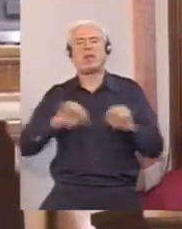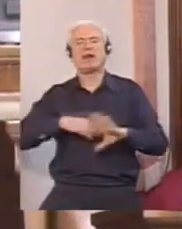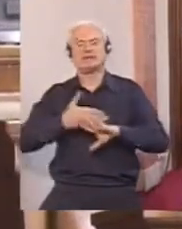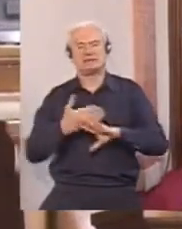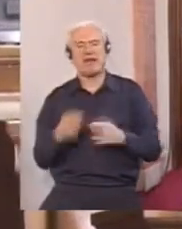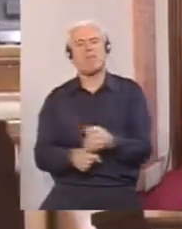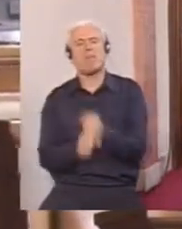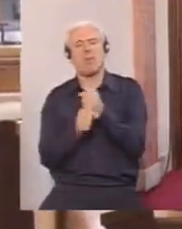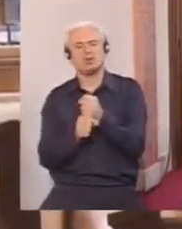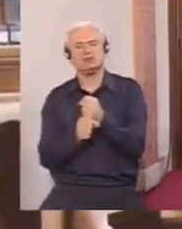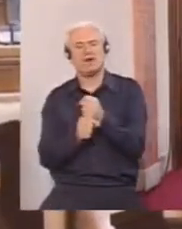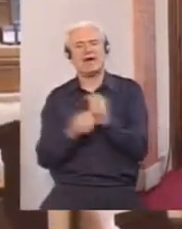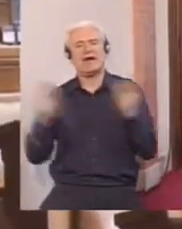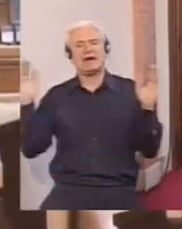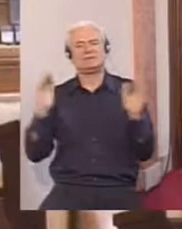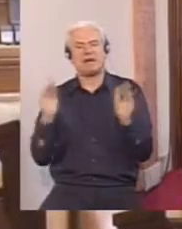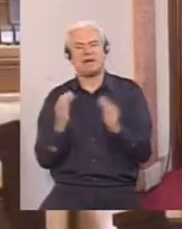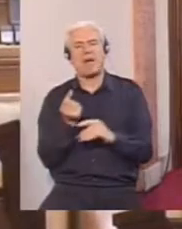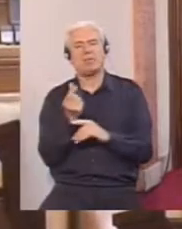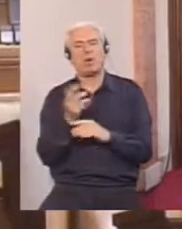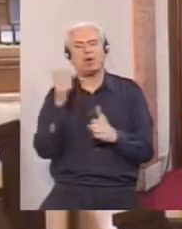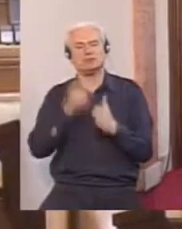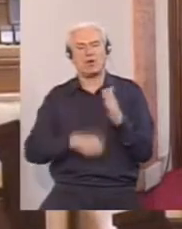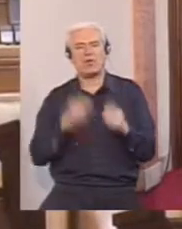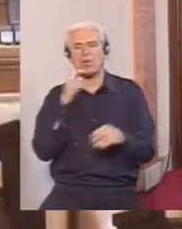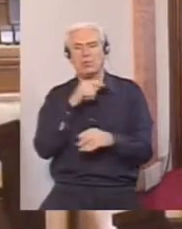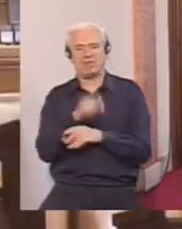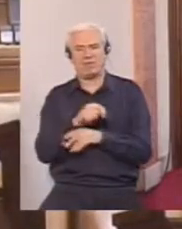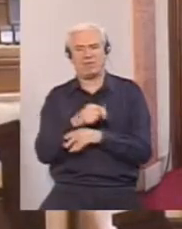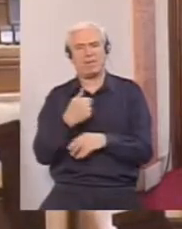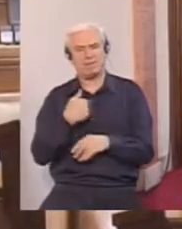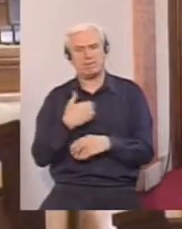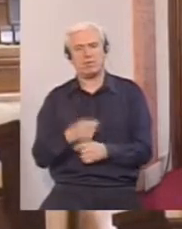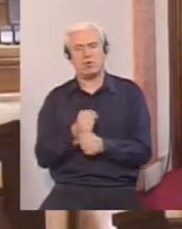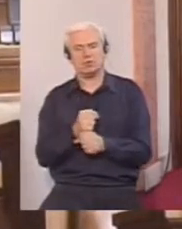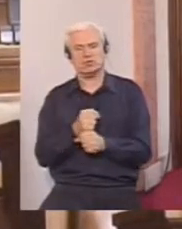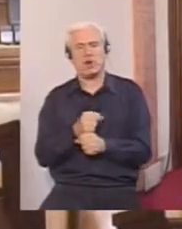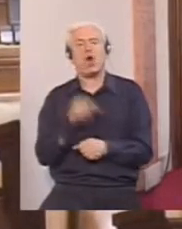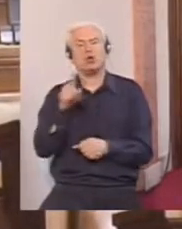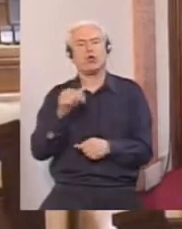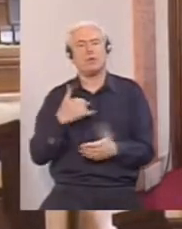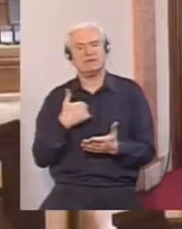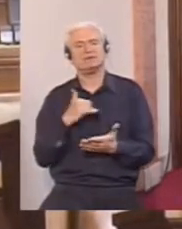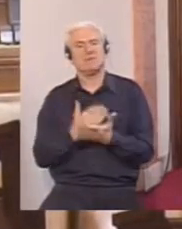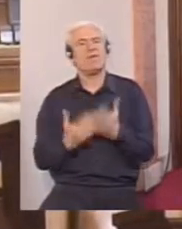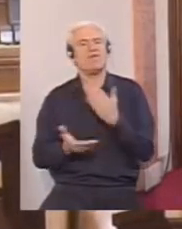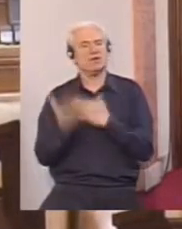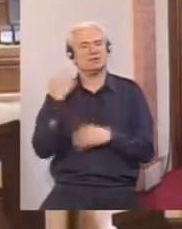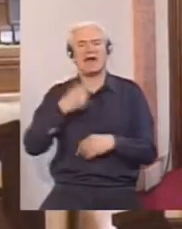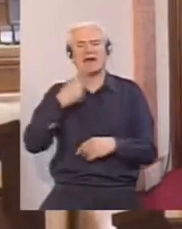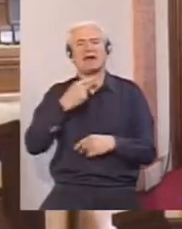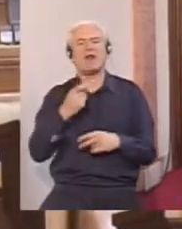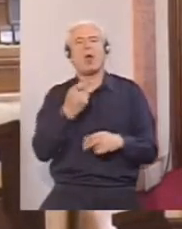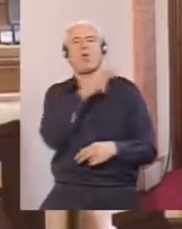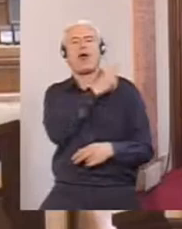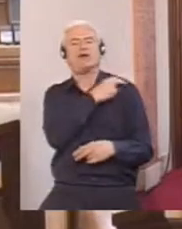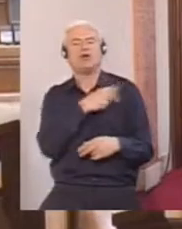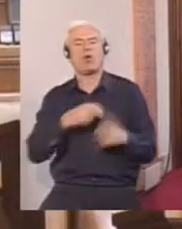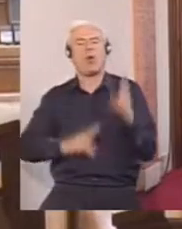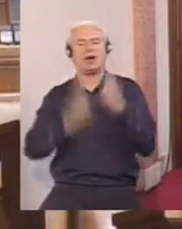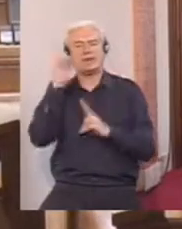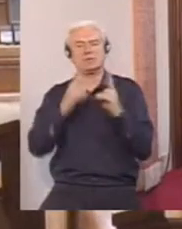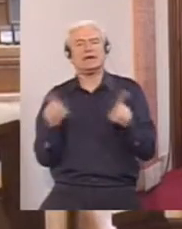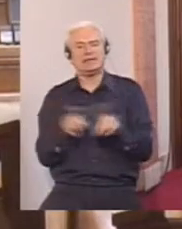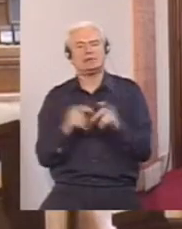podržava smanjivanje broja članova odbora, upravnog odbora. Dakle, to smo rekli i u načelnoj raspravi, to